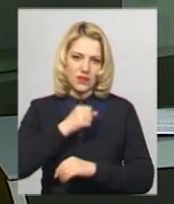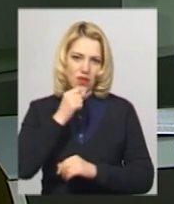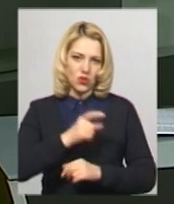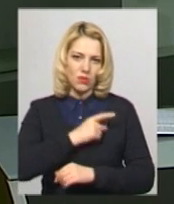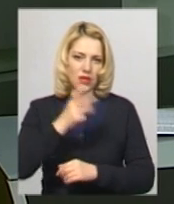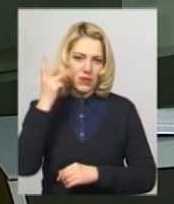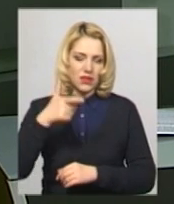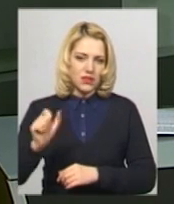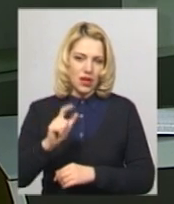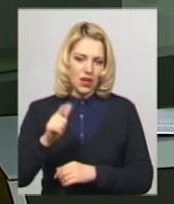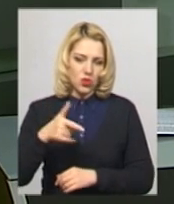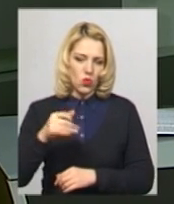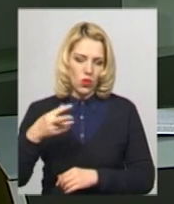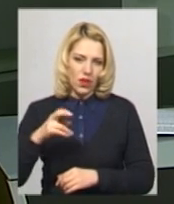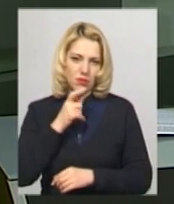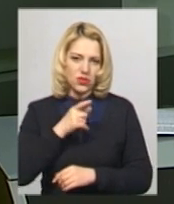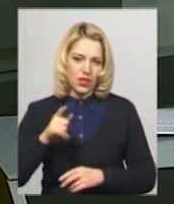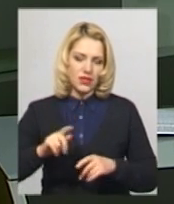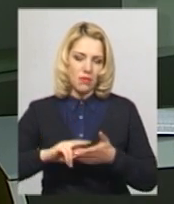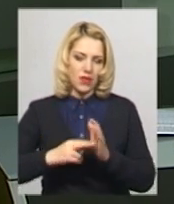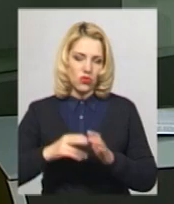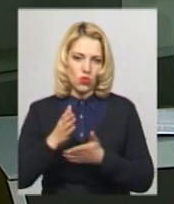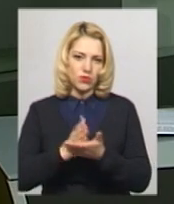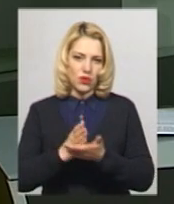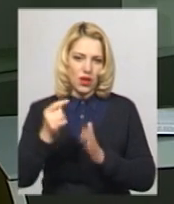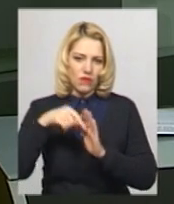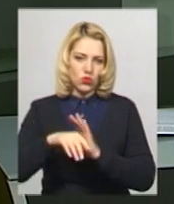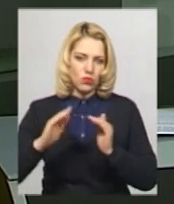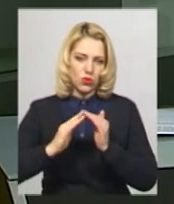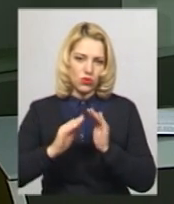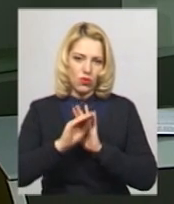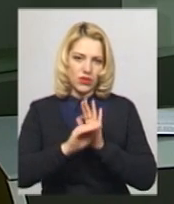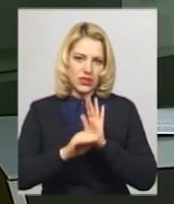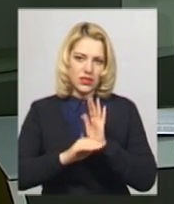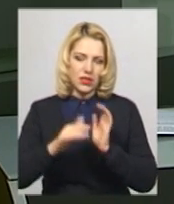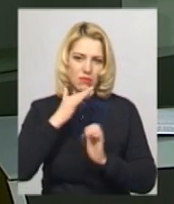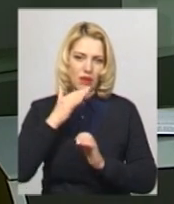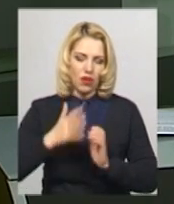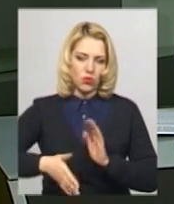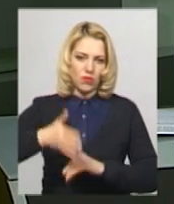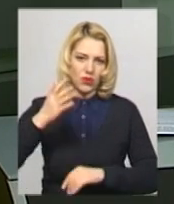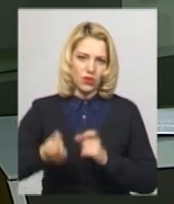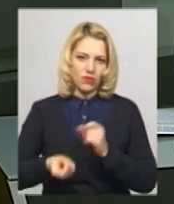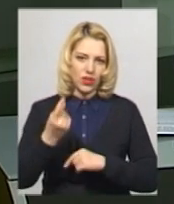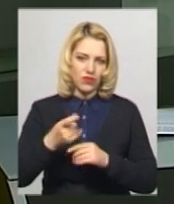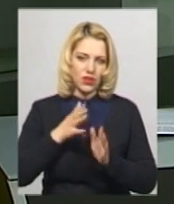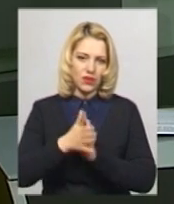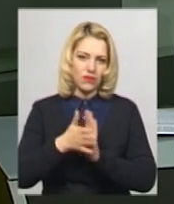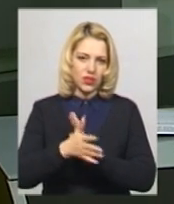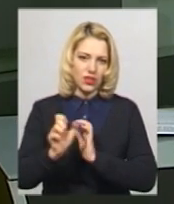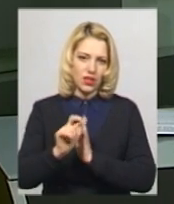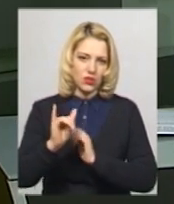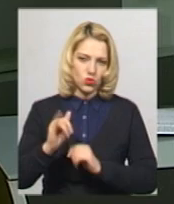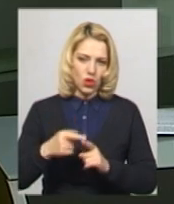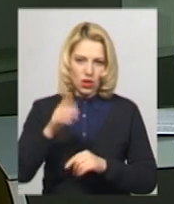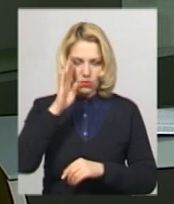Хмельницького газу Сергія Гули, під час планового обслуговування внутрішньобудинкових систем багатоповерхівці виявили витік газу. Один